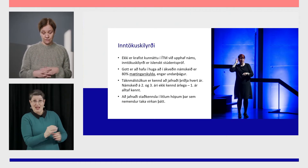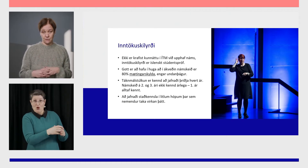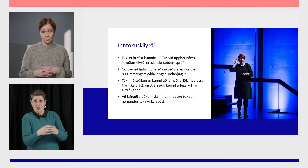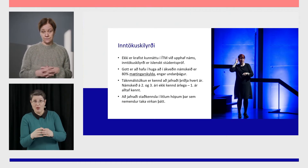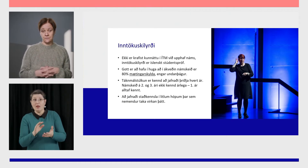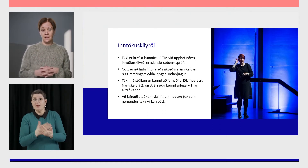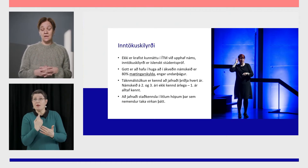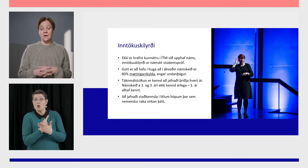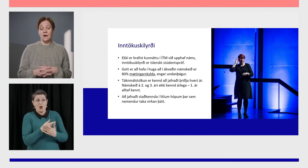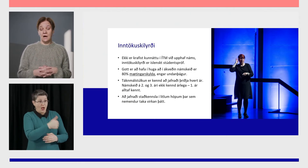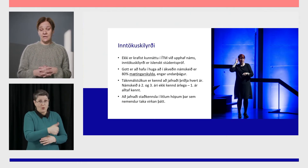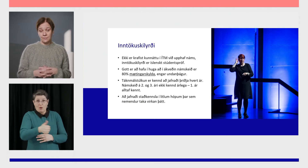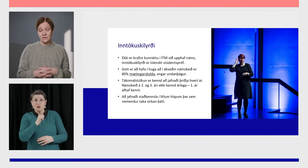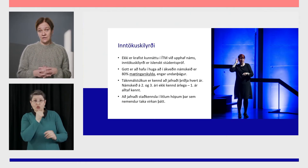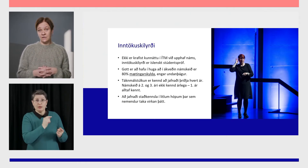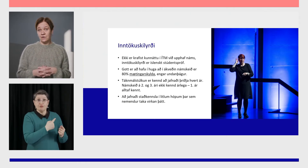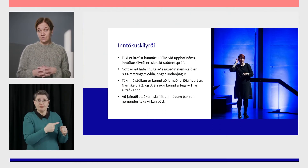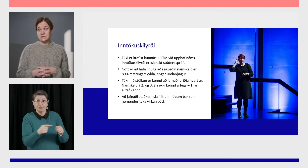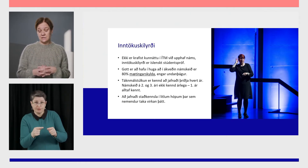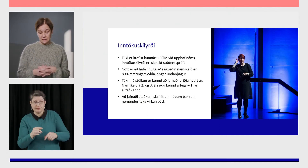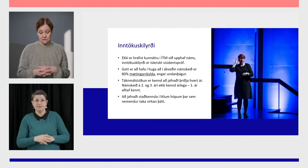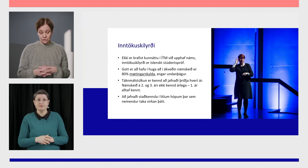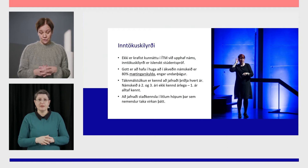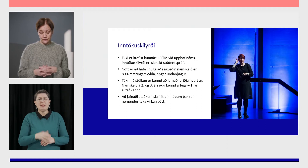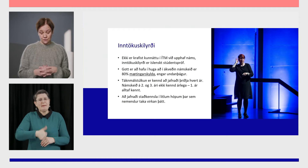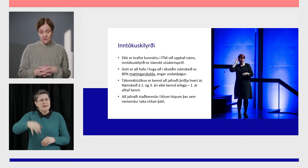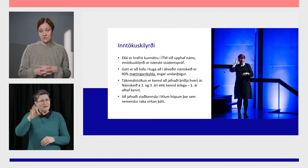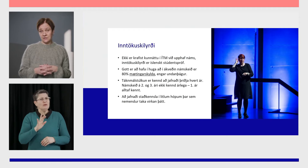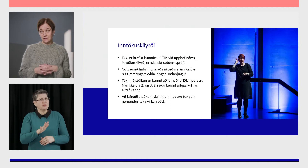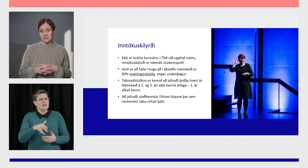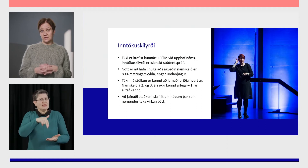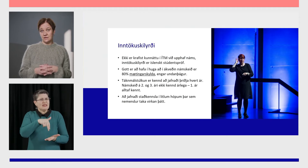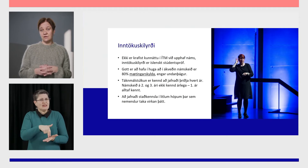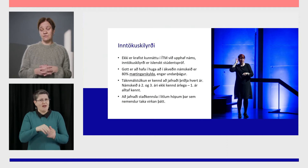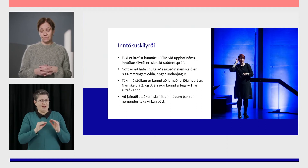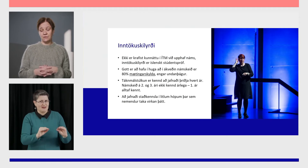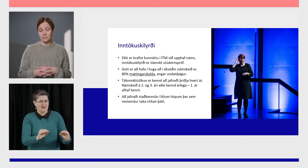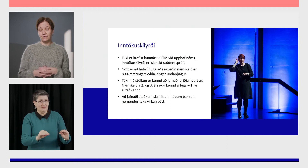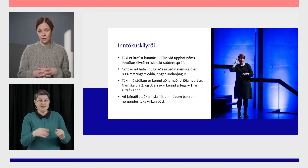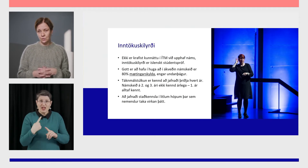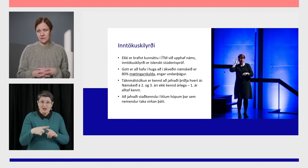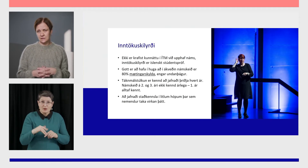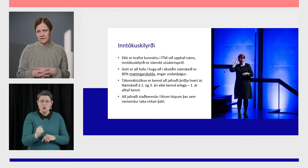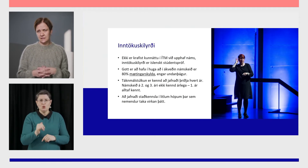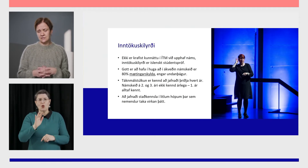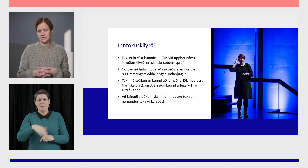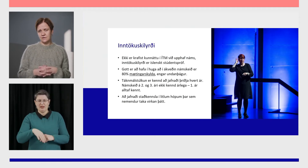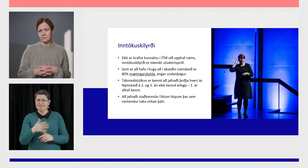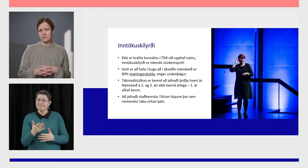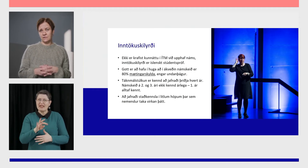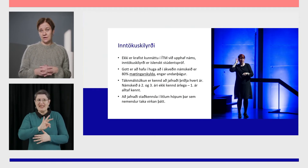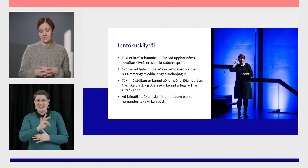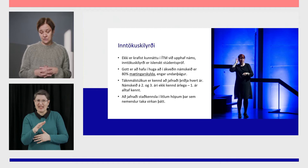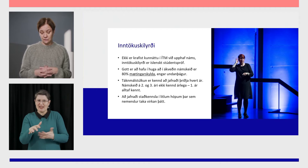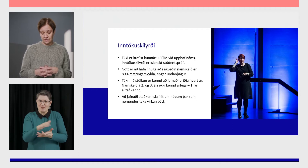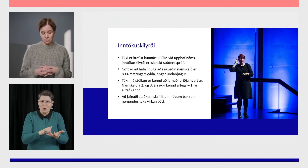ár frá ári. Að jafnaði þá erum við með staðkennslu og það er vegna þess að það er mjög flókið tæknilega eða vera